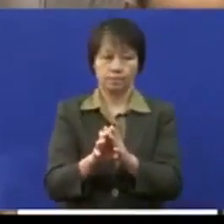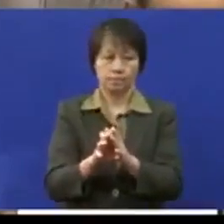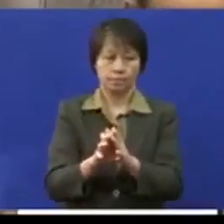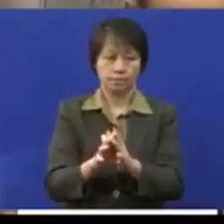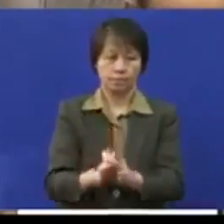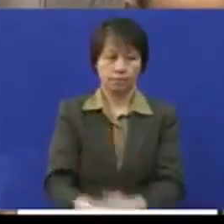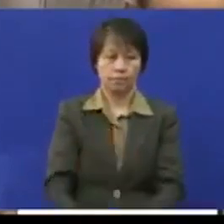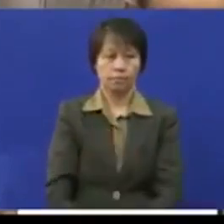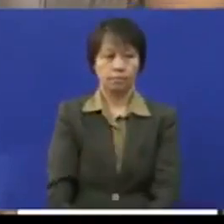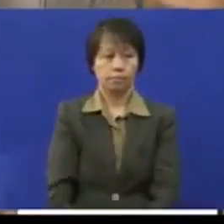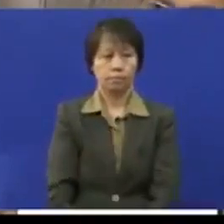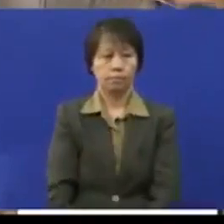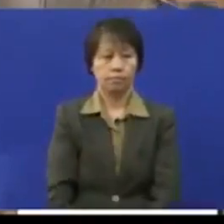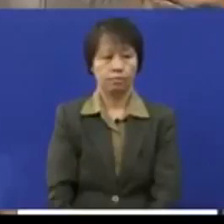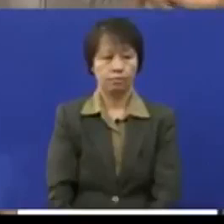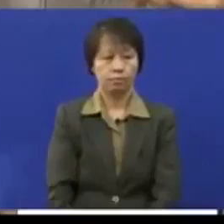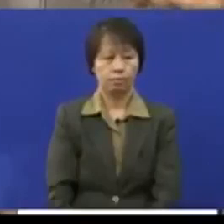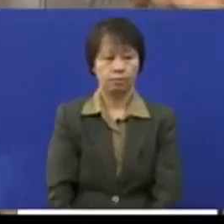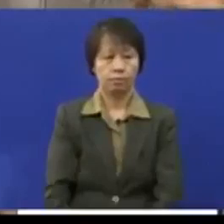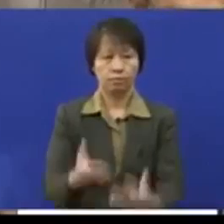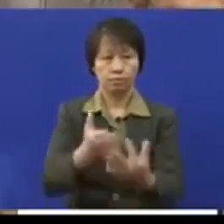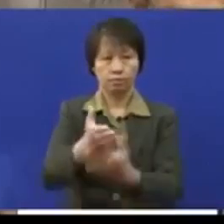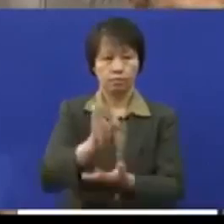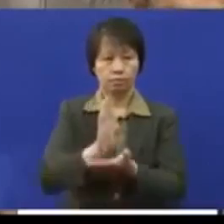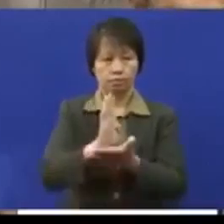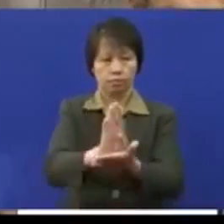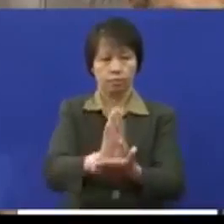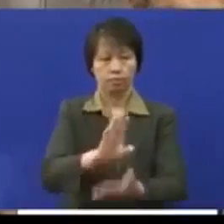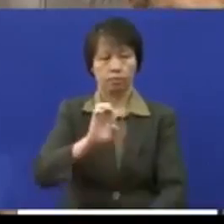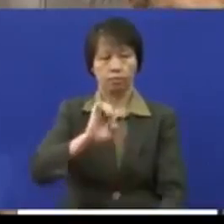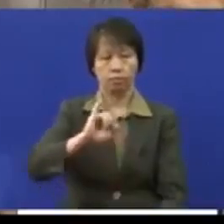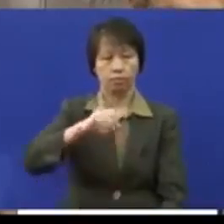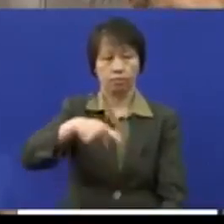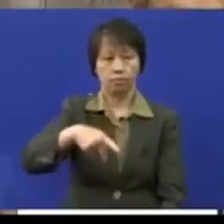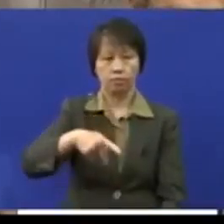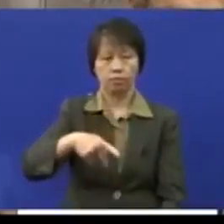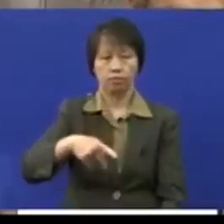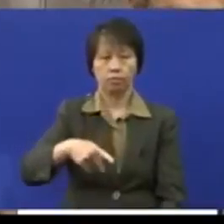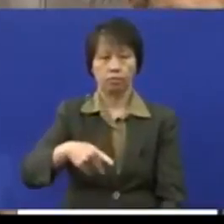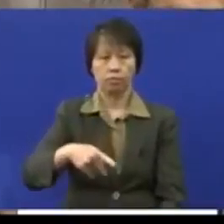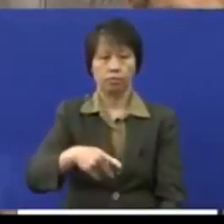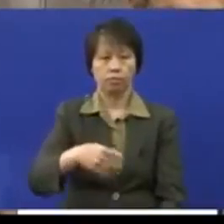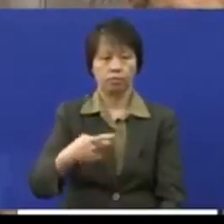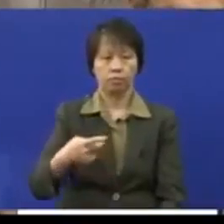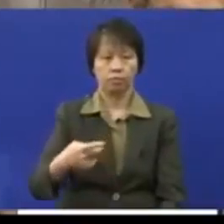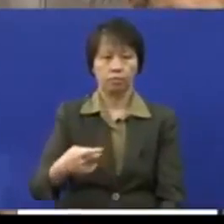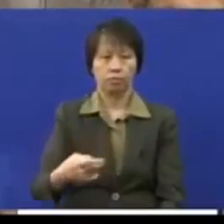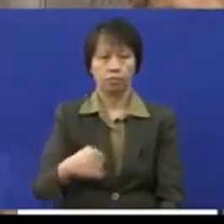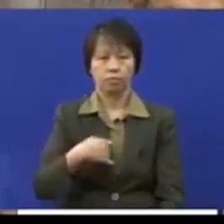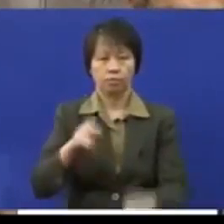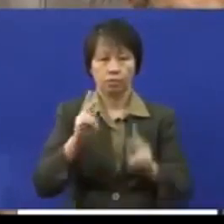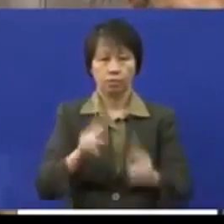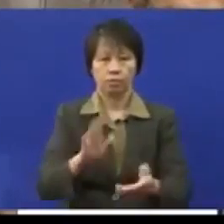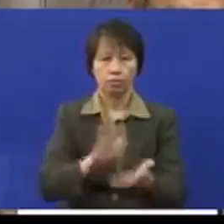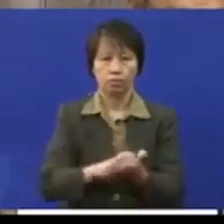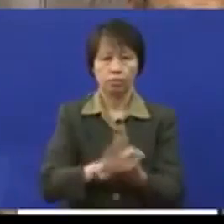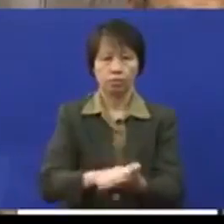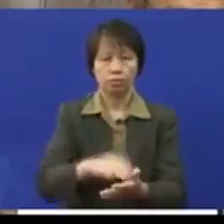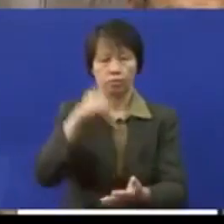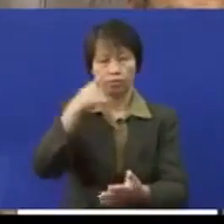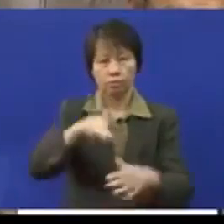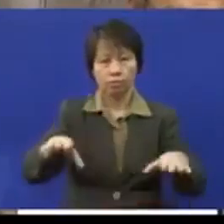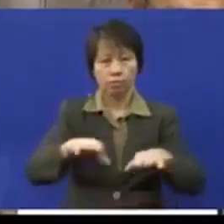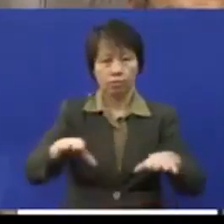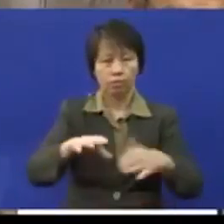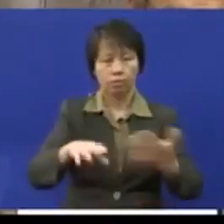saya melalui bantuan geran EIP ini secara tidak langsung kerajaan negeri membantu pihak sekolah untuk menjalankan